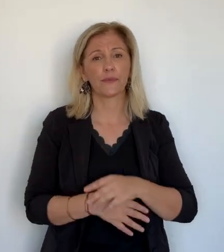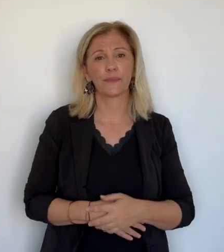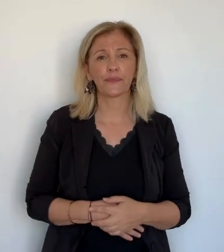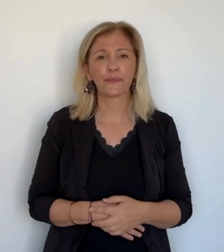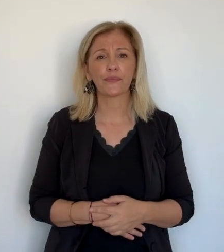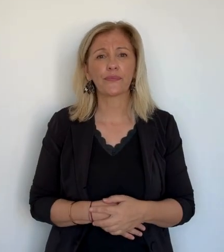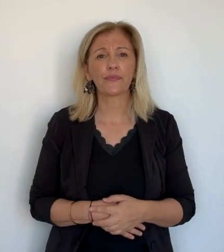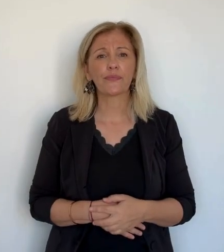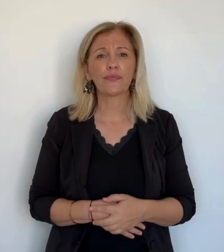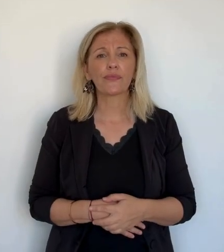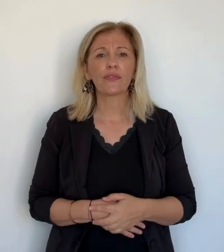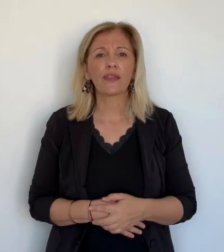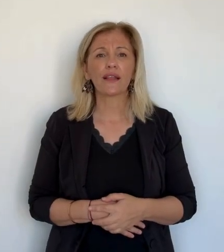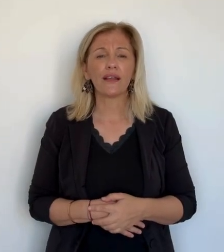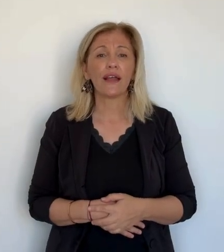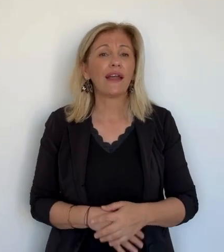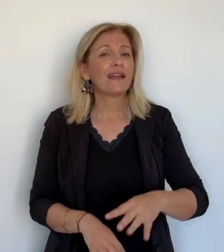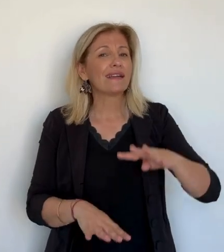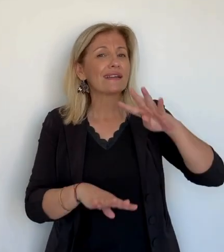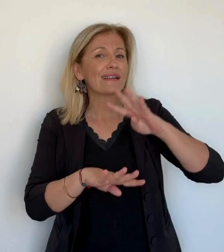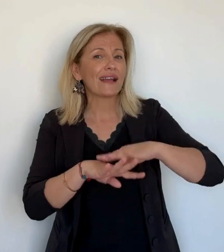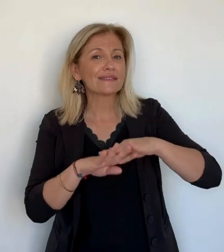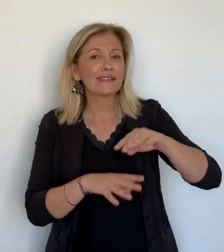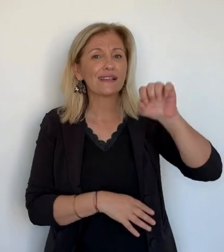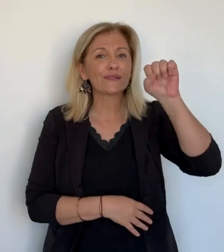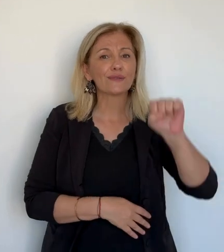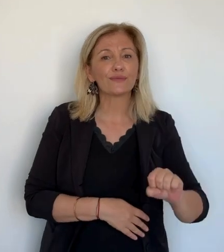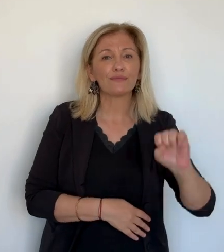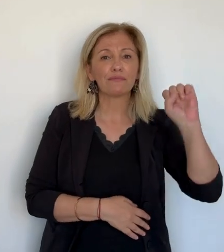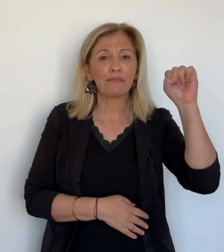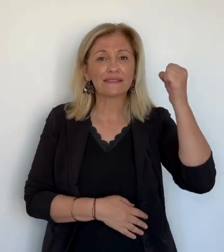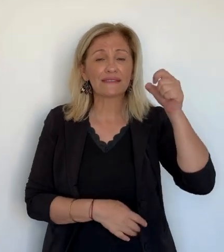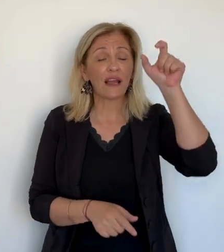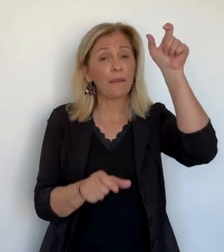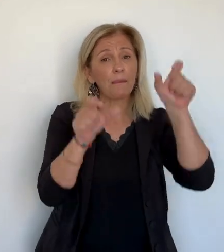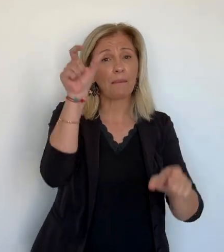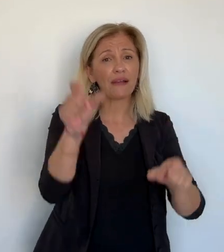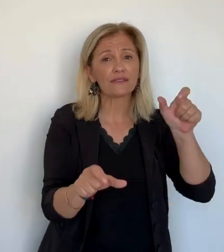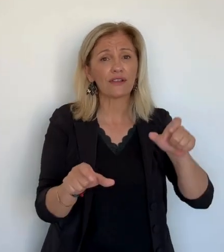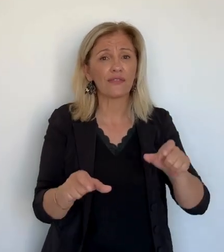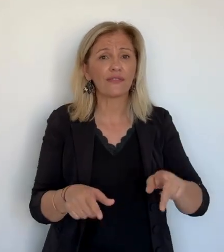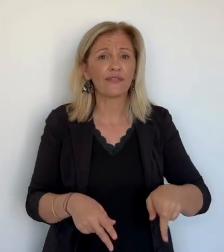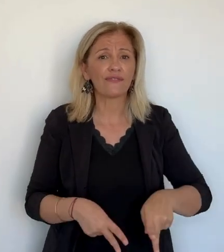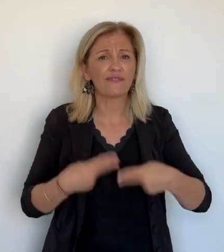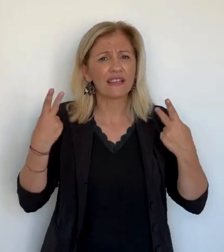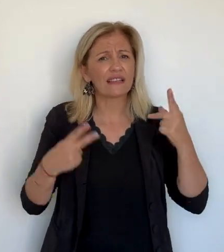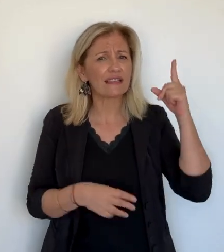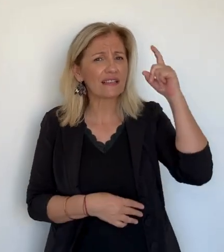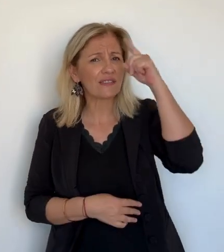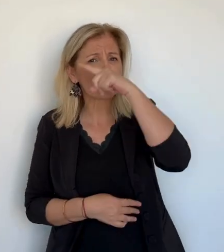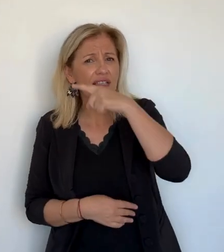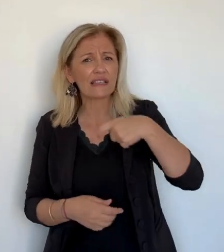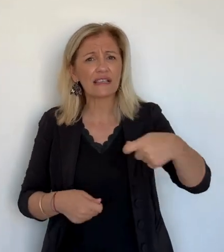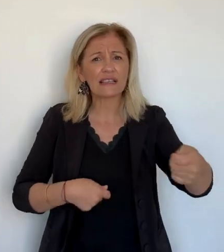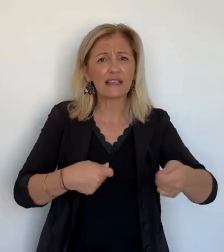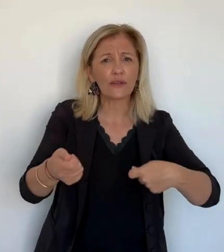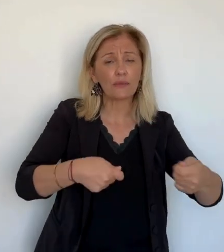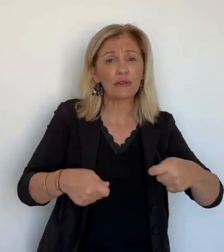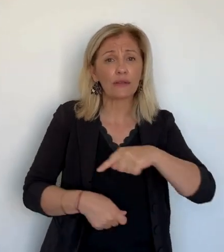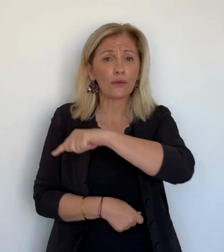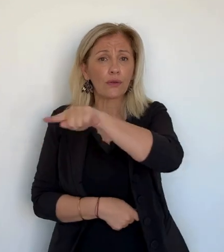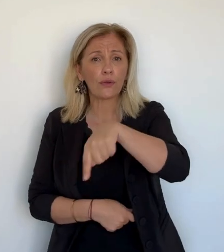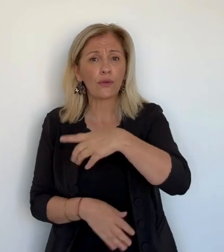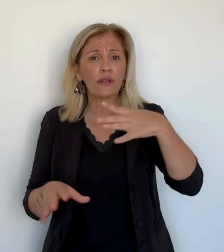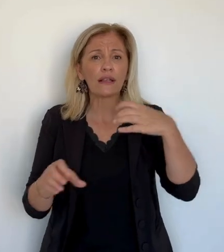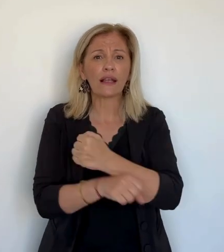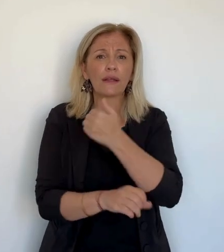population. Notamment ici, dans les quartiers sud de Bastia, le niveau de vie médian est inférieur sur l'ensemble de la circonscription de